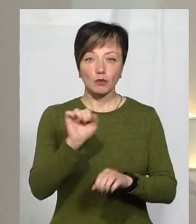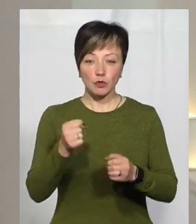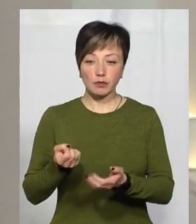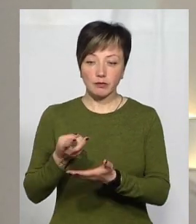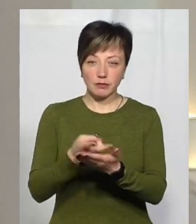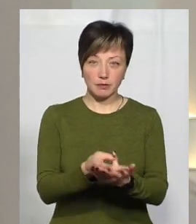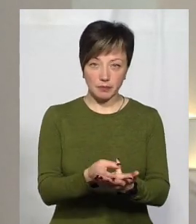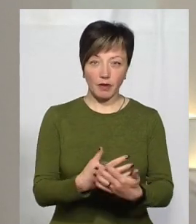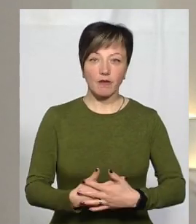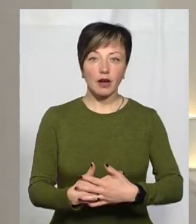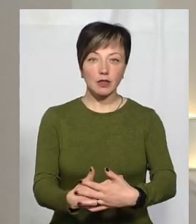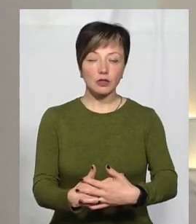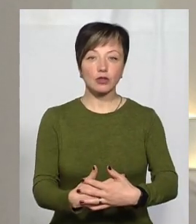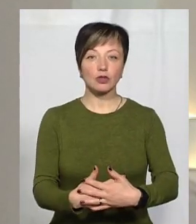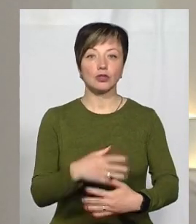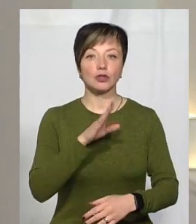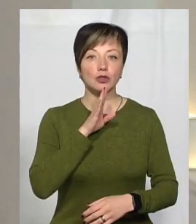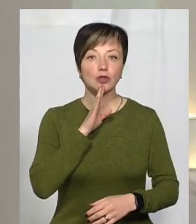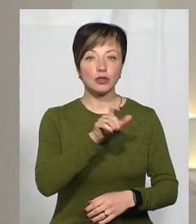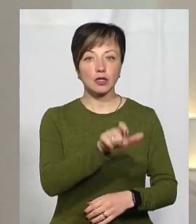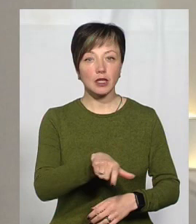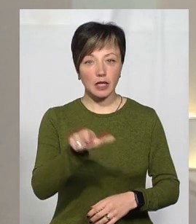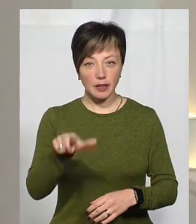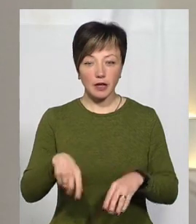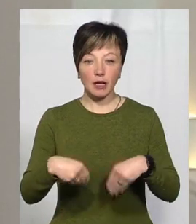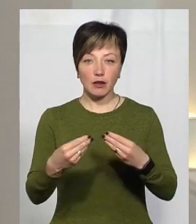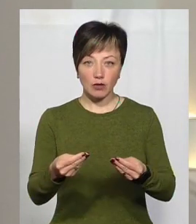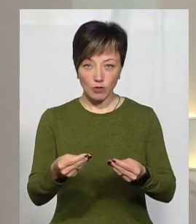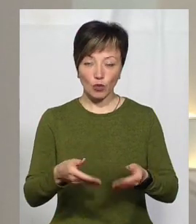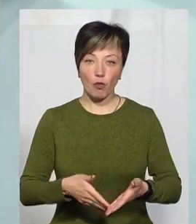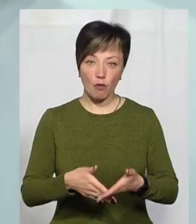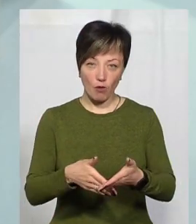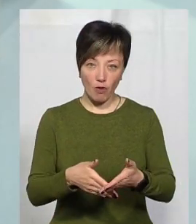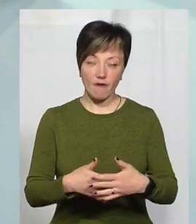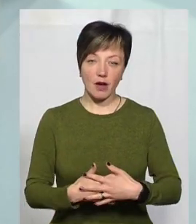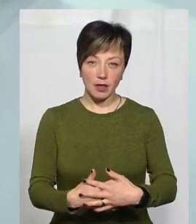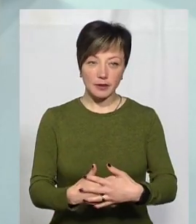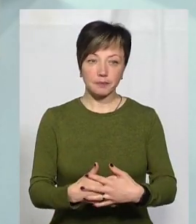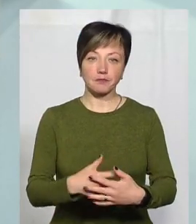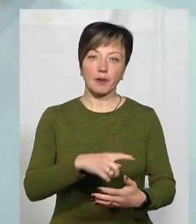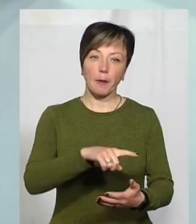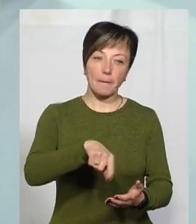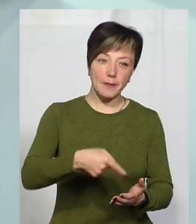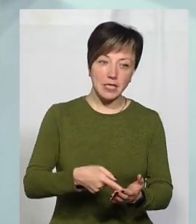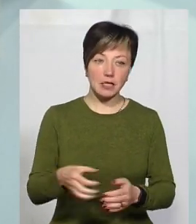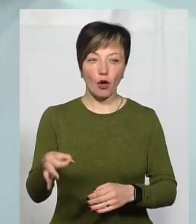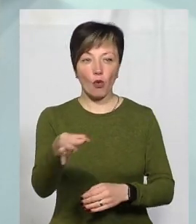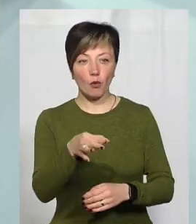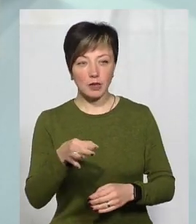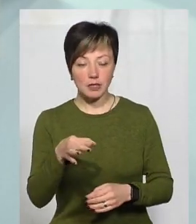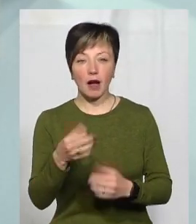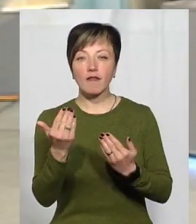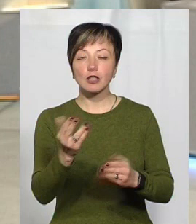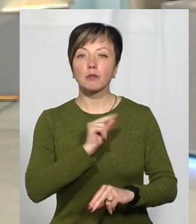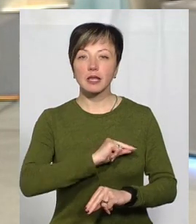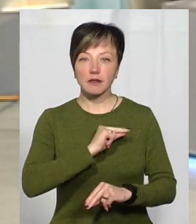вагітні... Для надання акушерської допомоги вагітні місця і області. А ваші